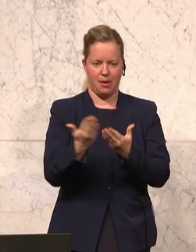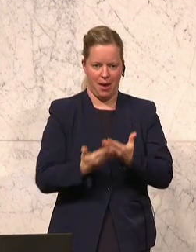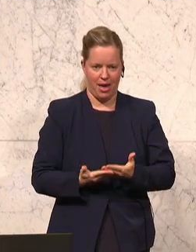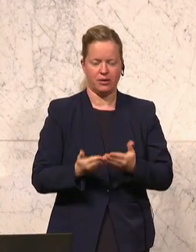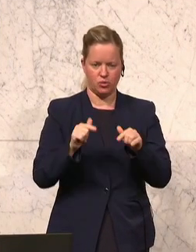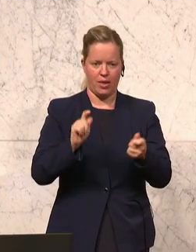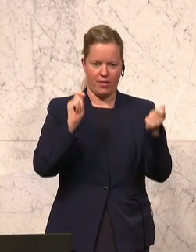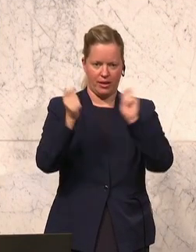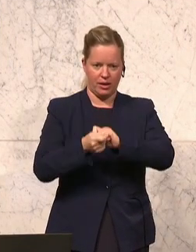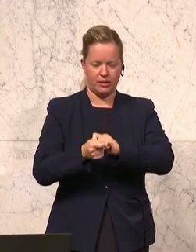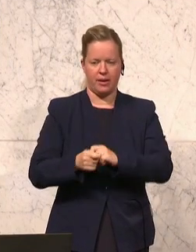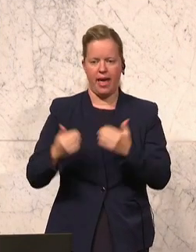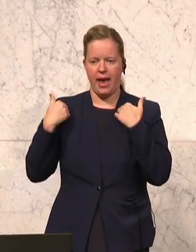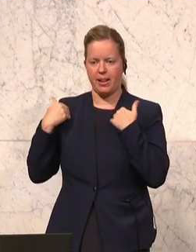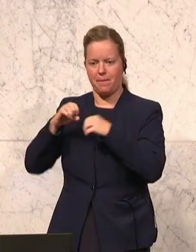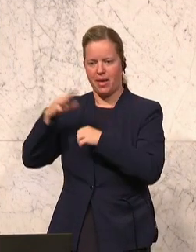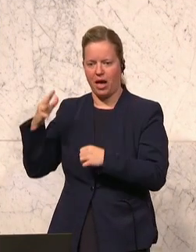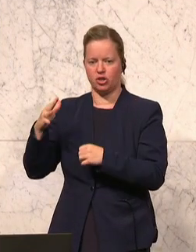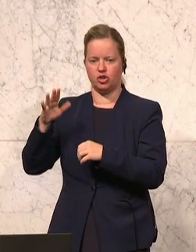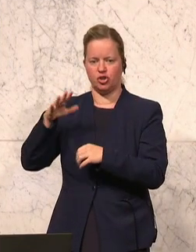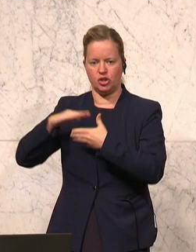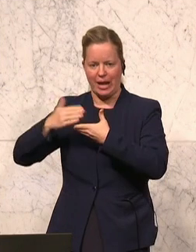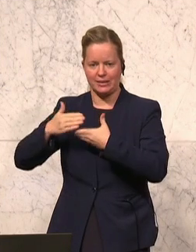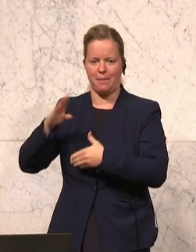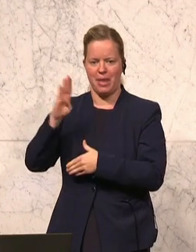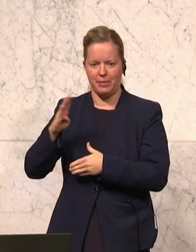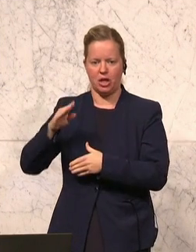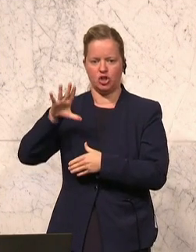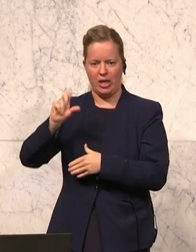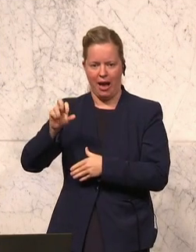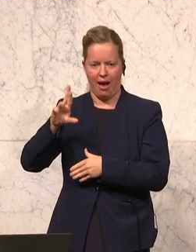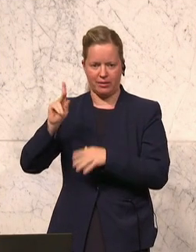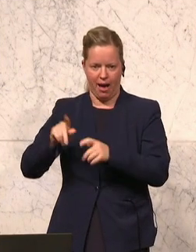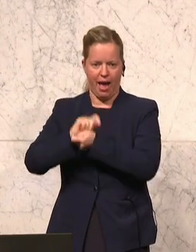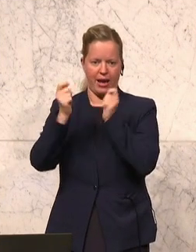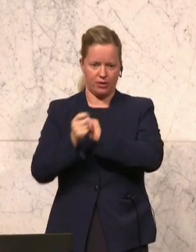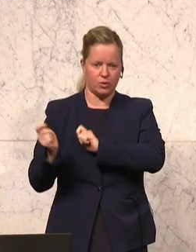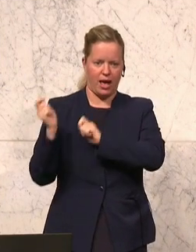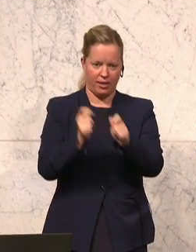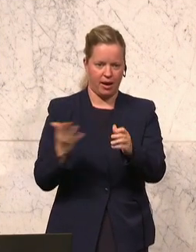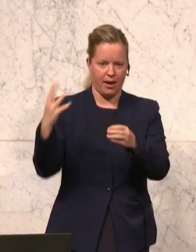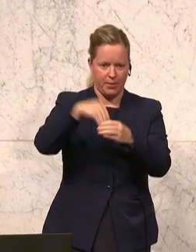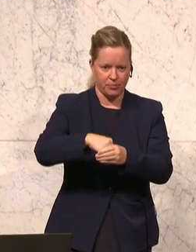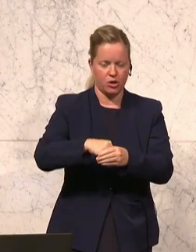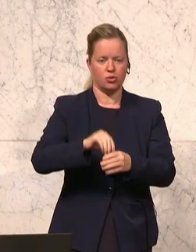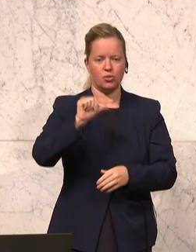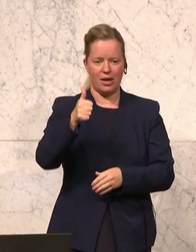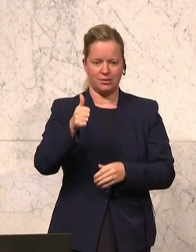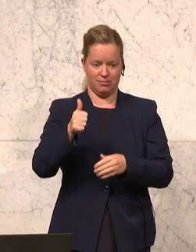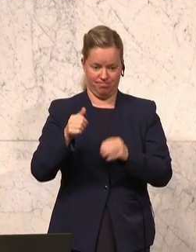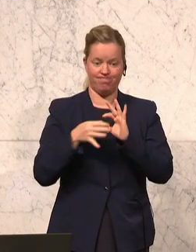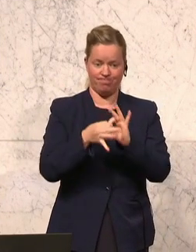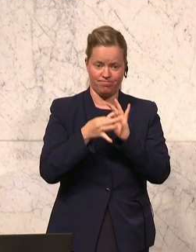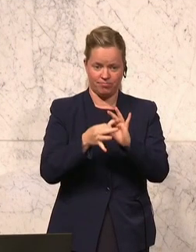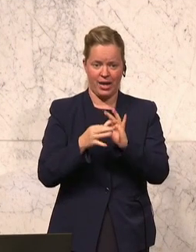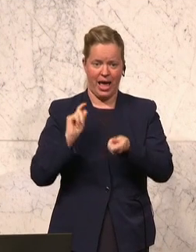Hierzu haben die Abgeordneten Engelberg, Schatz, Blimmlinger, Scherer, Kolleginnen und Kollegen einen Abänderungsantrag eingebracht. Ich werde daher zunächst über die vom erwähnten